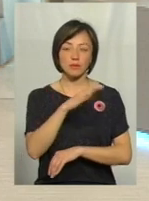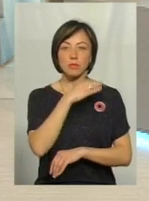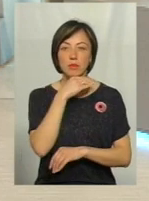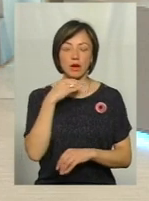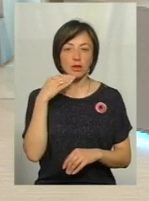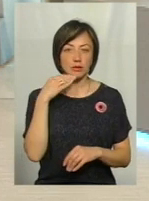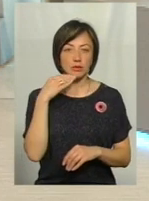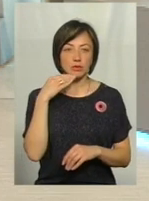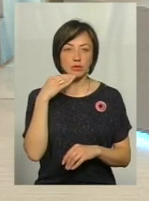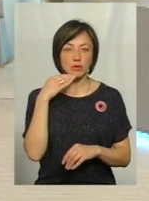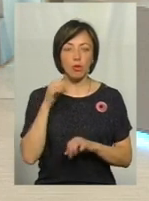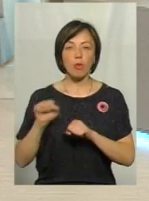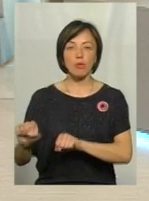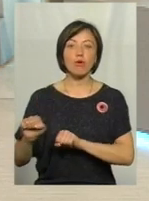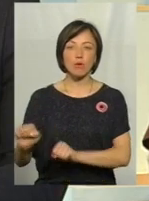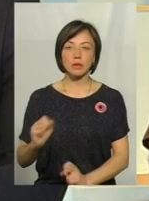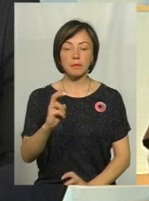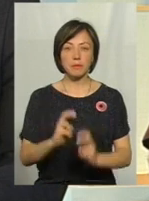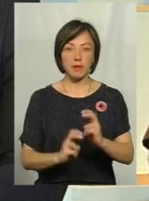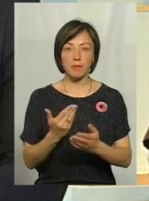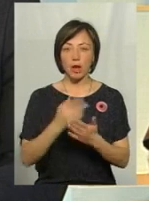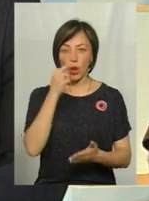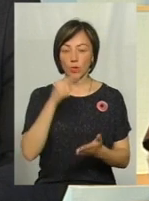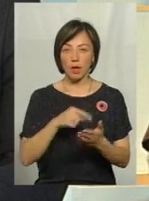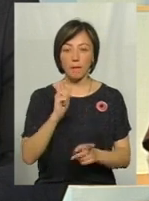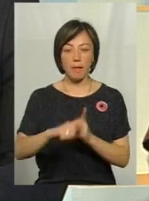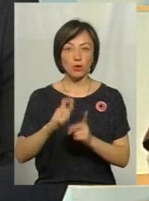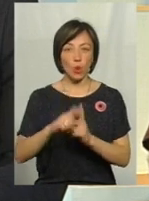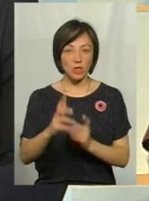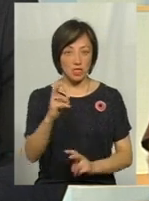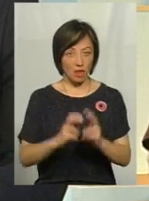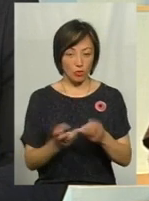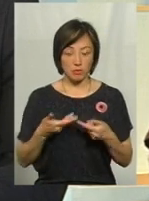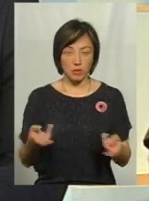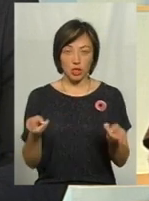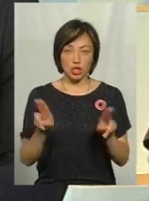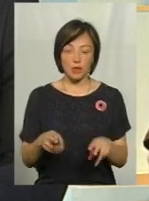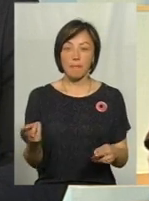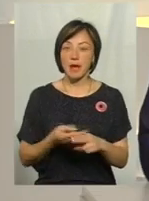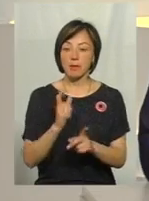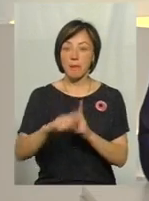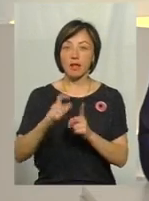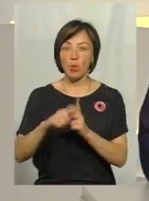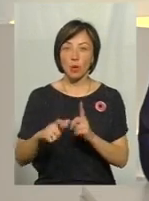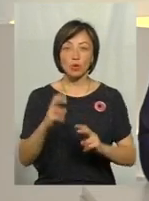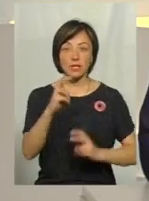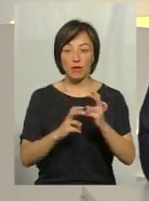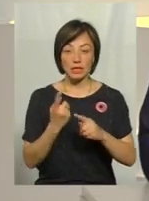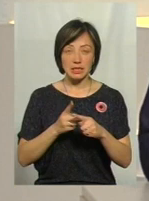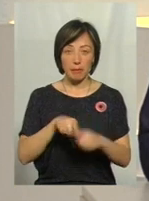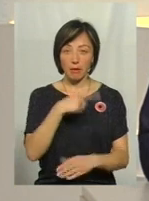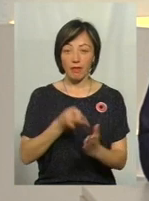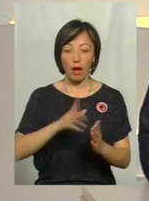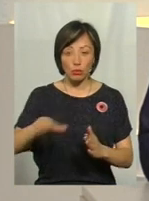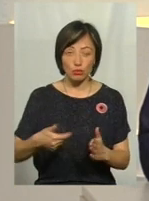багато ось саме оборонних підприємств. Наприклад, Луганський патронний завод. І ми лишилися без патронного заводу. І це питання до цієї